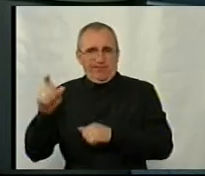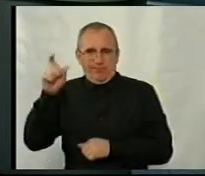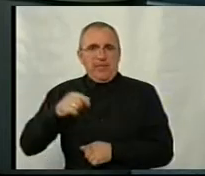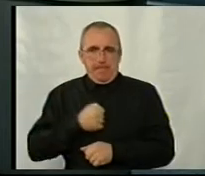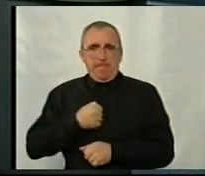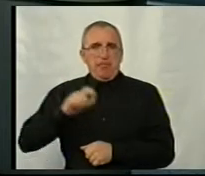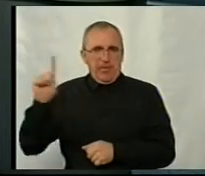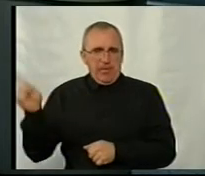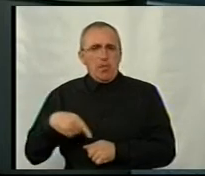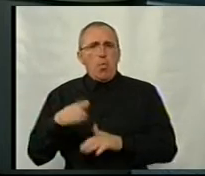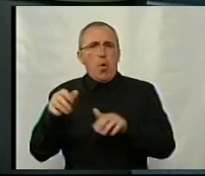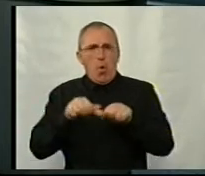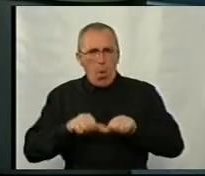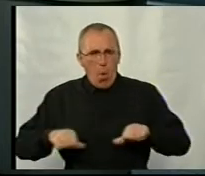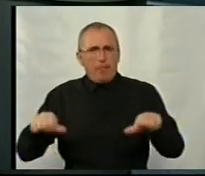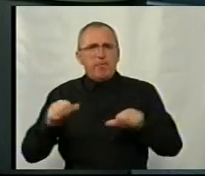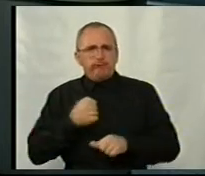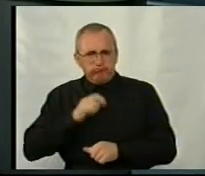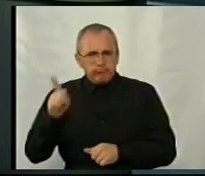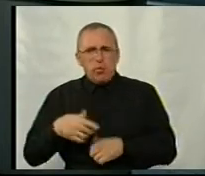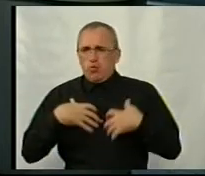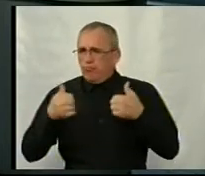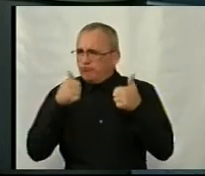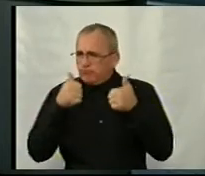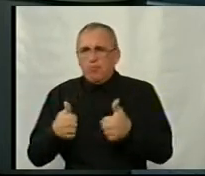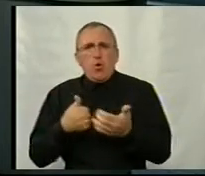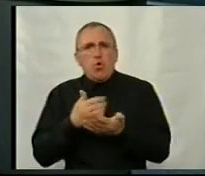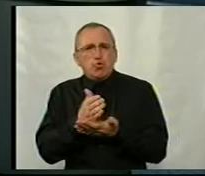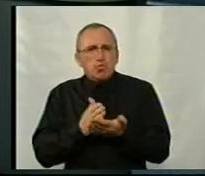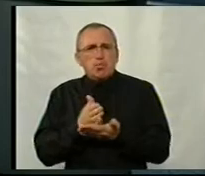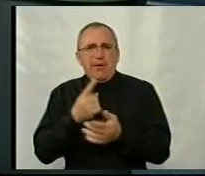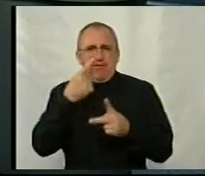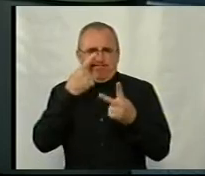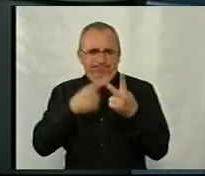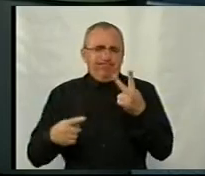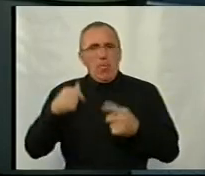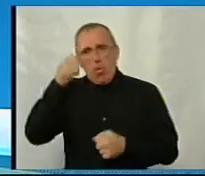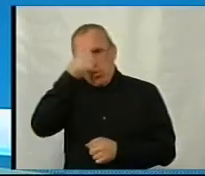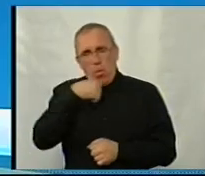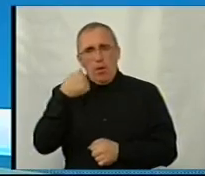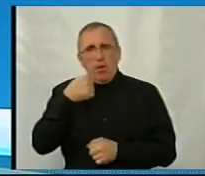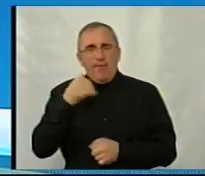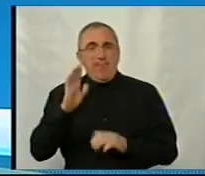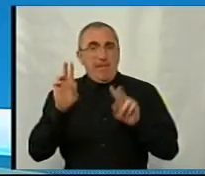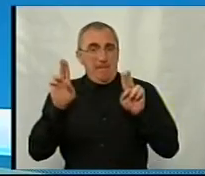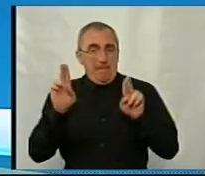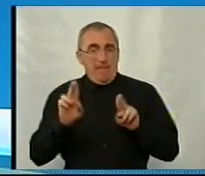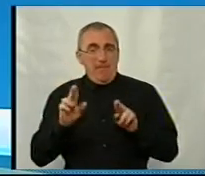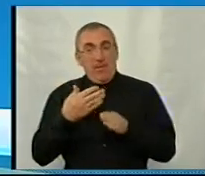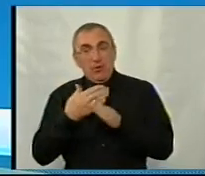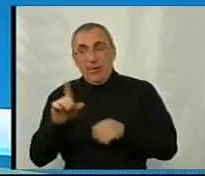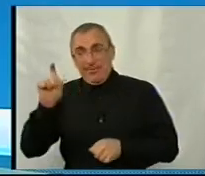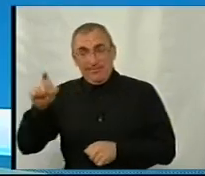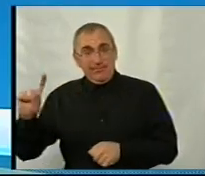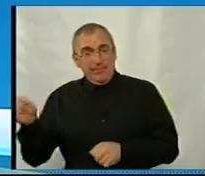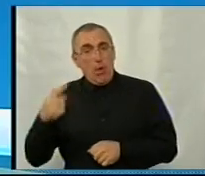призовник, пройшла комісію, все гаразд і здоров'ям, і служити їй півтора роки. В принципі, для частини призовників